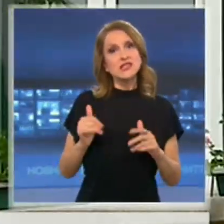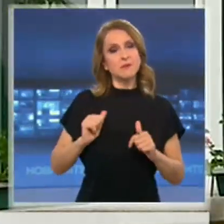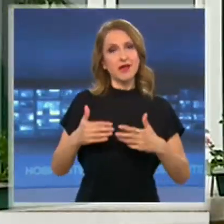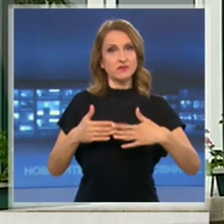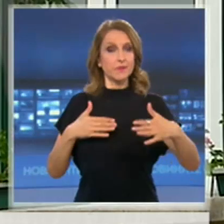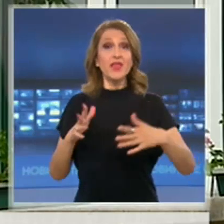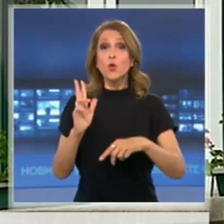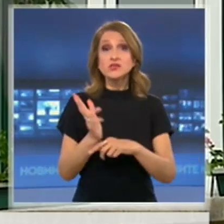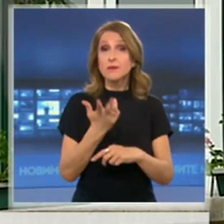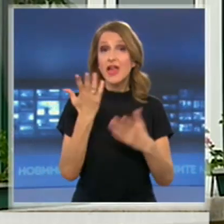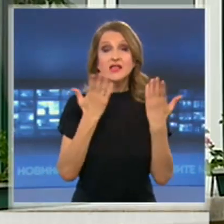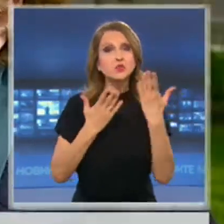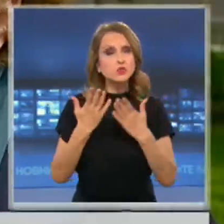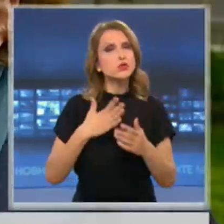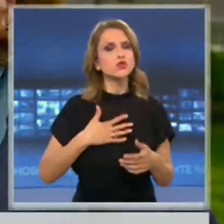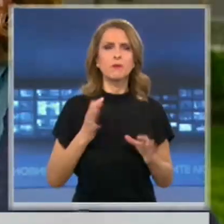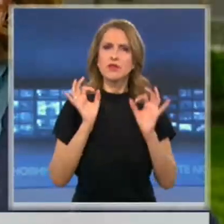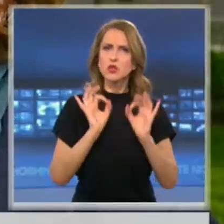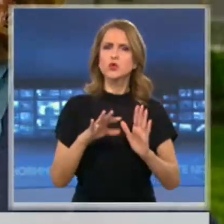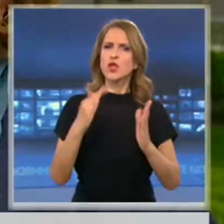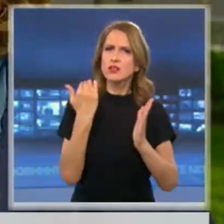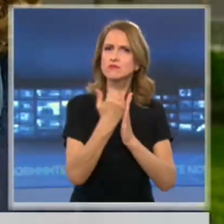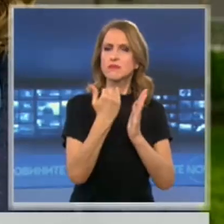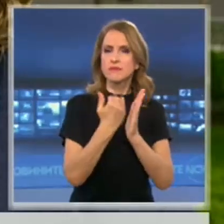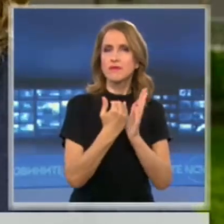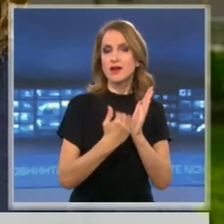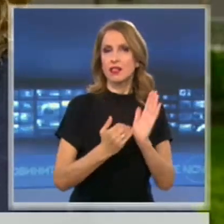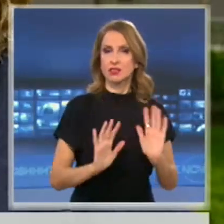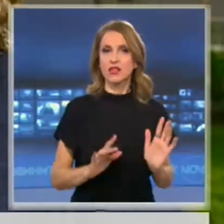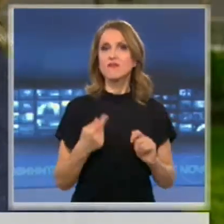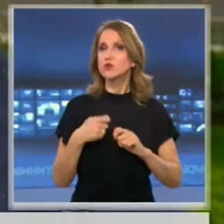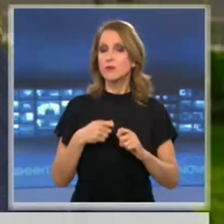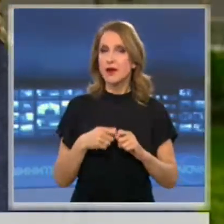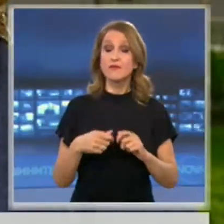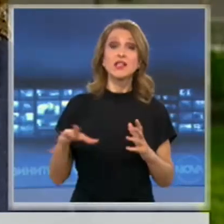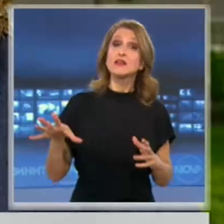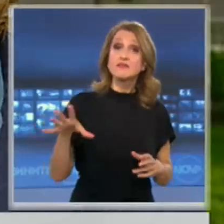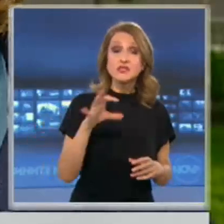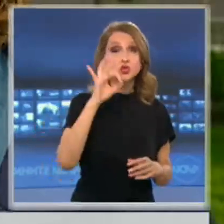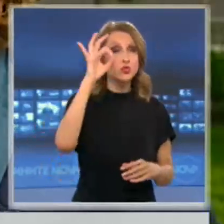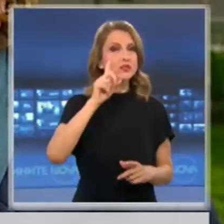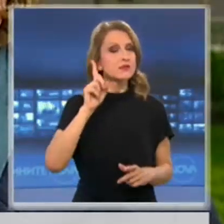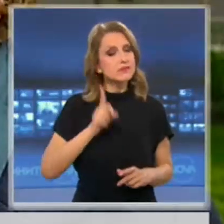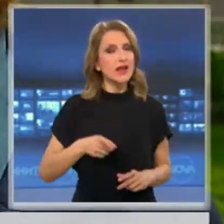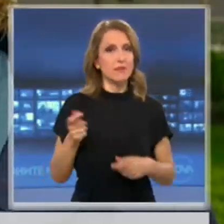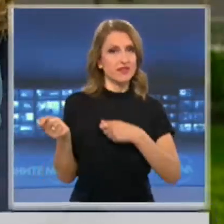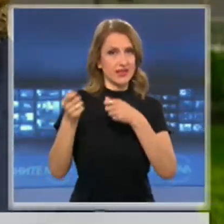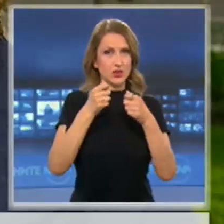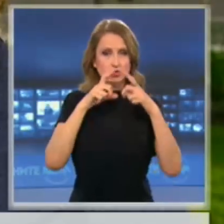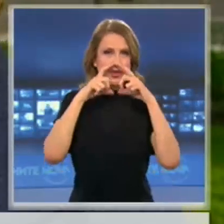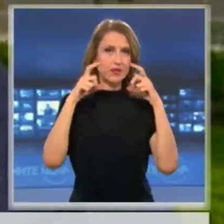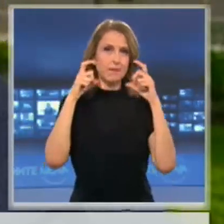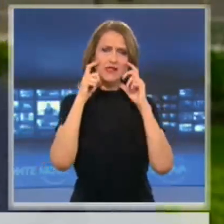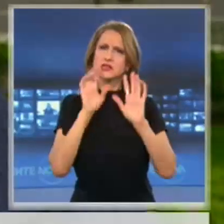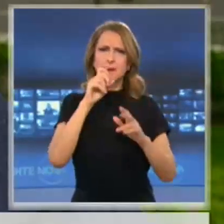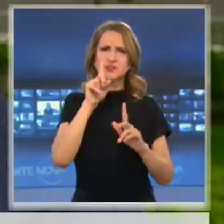В 18 училище вече имат точен сценарий. Всички ученици ще бъдат задължени да носят предпазни маски, въпреки че на